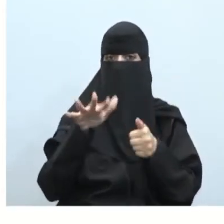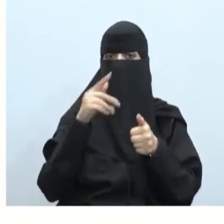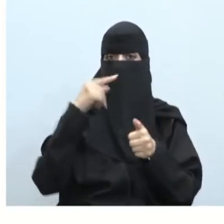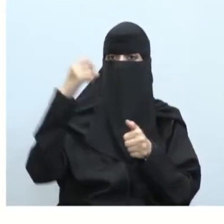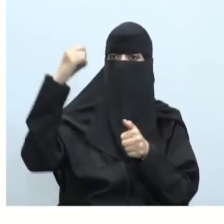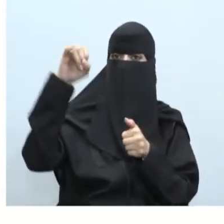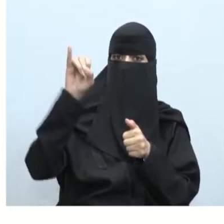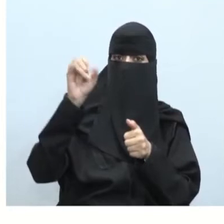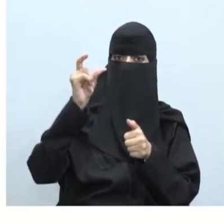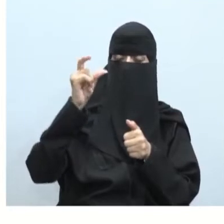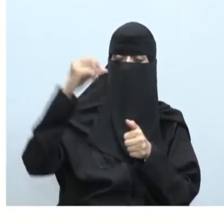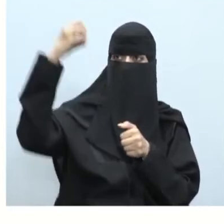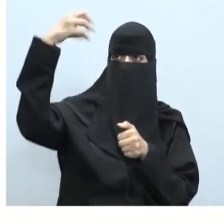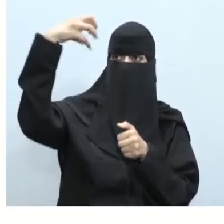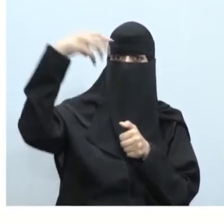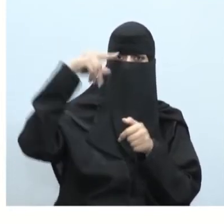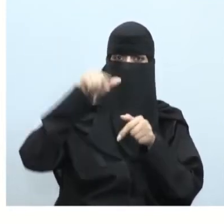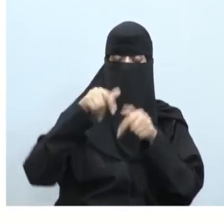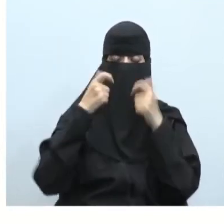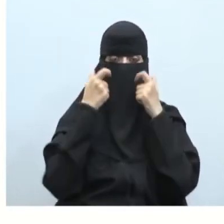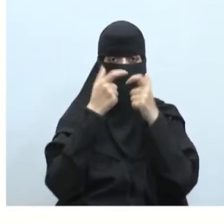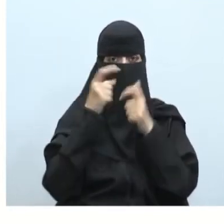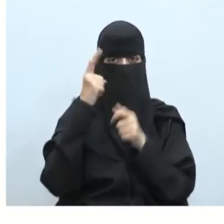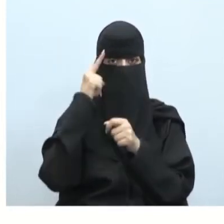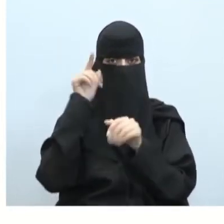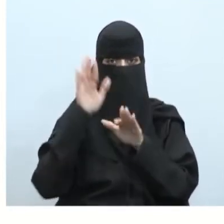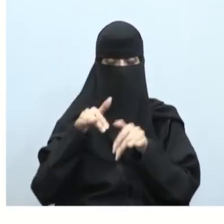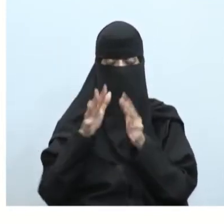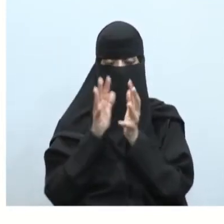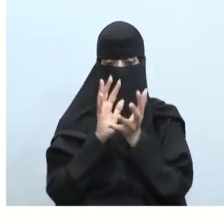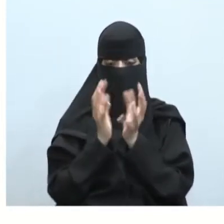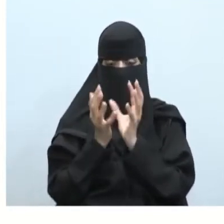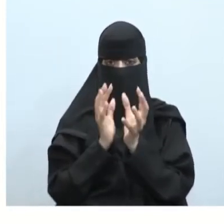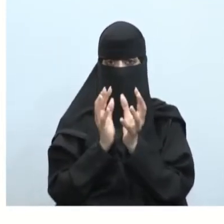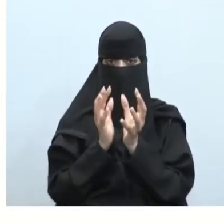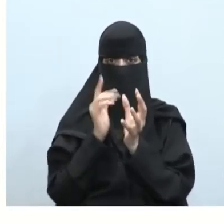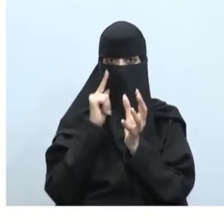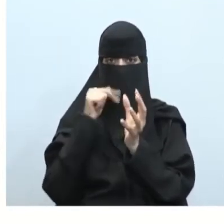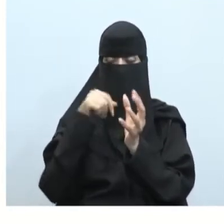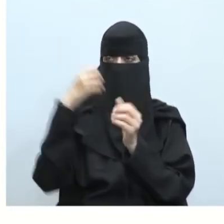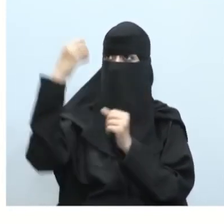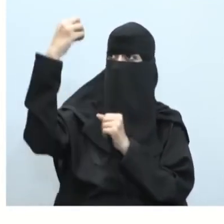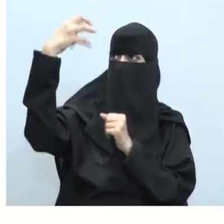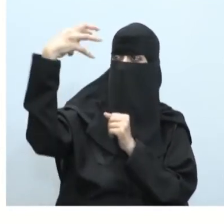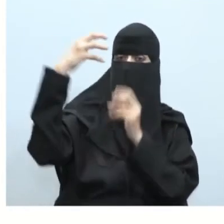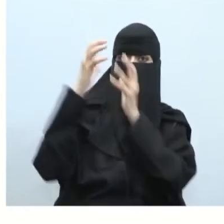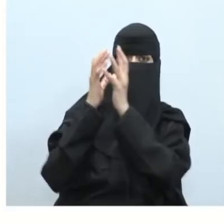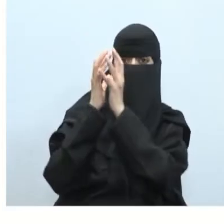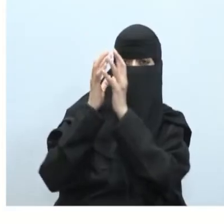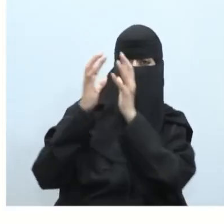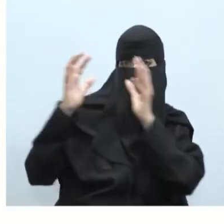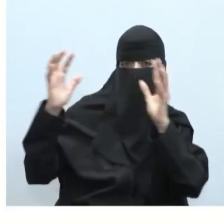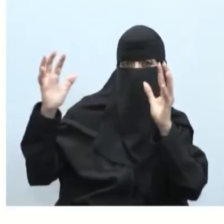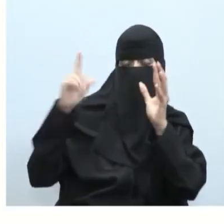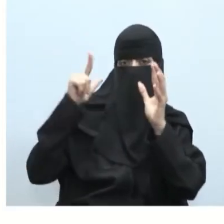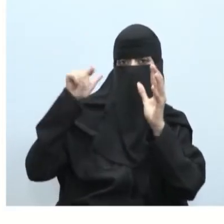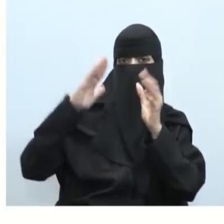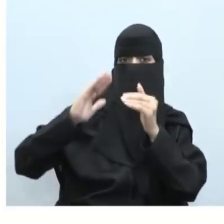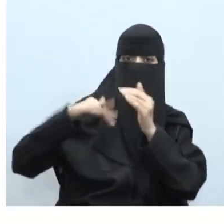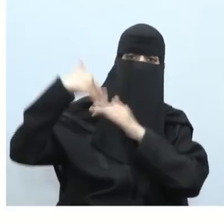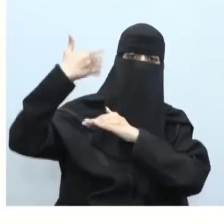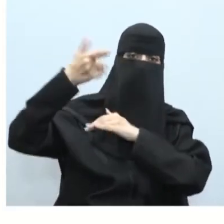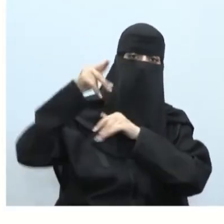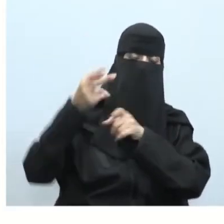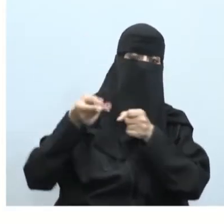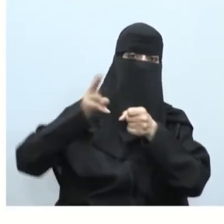الشموس بمعنى لو نلاحظ أو لنتعرف على حجم الشمس الهائل هي تتجاوز